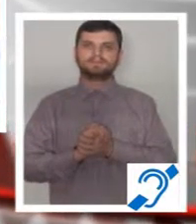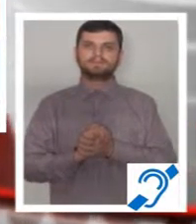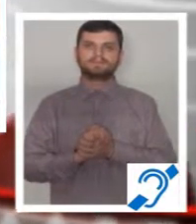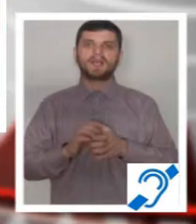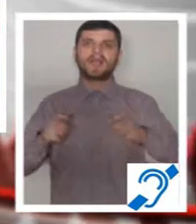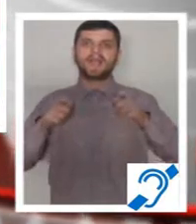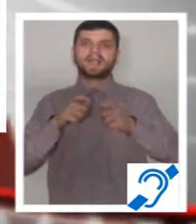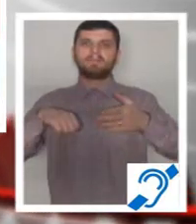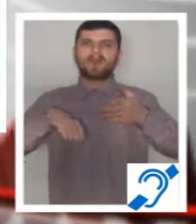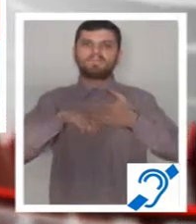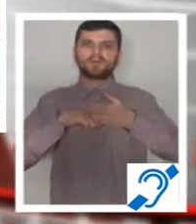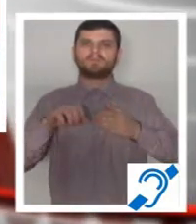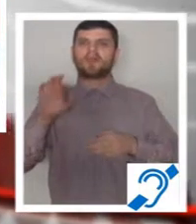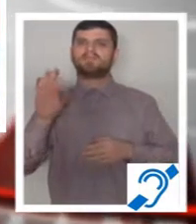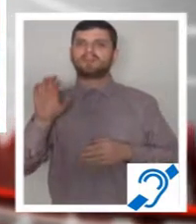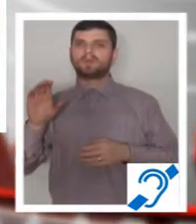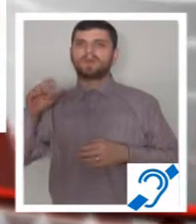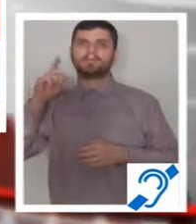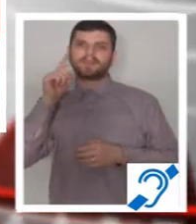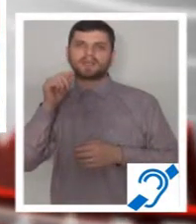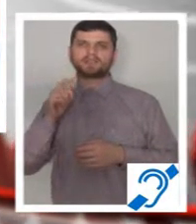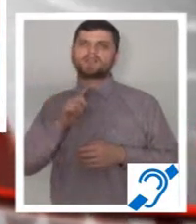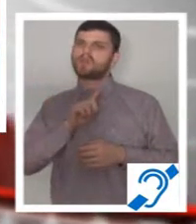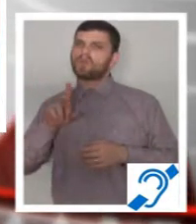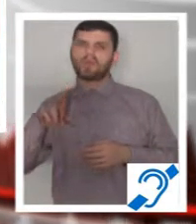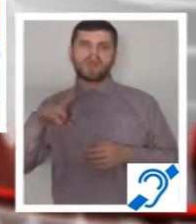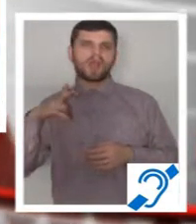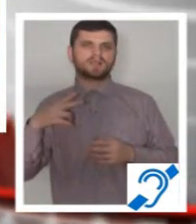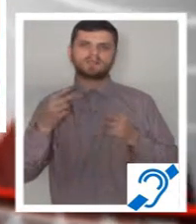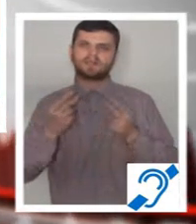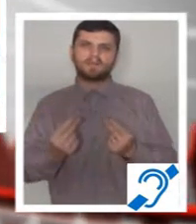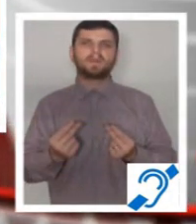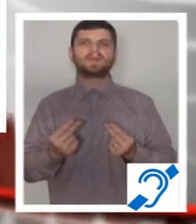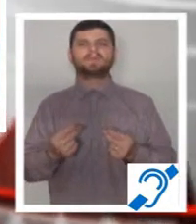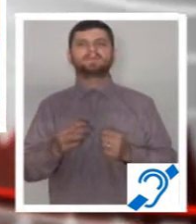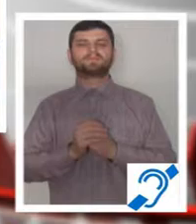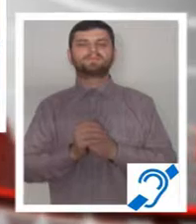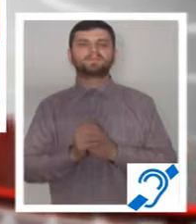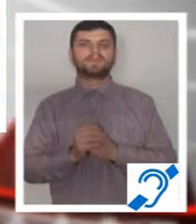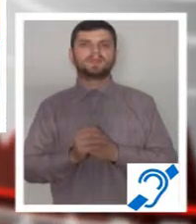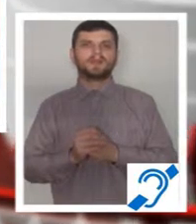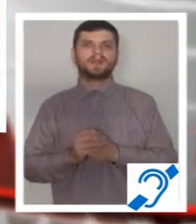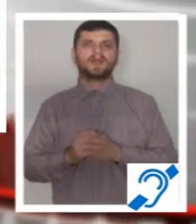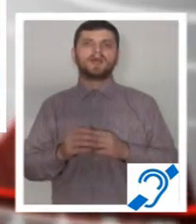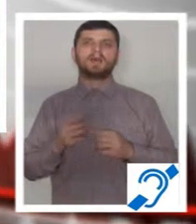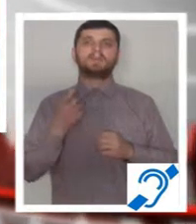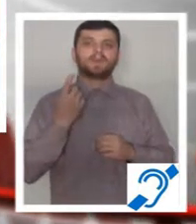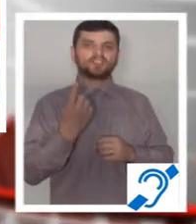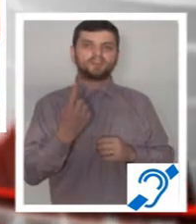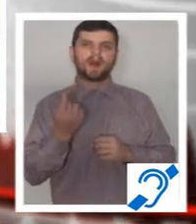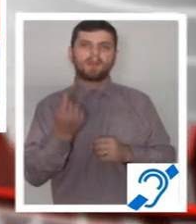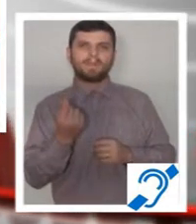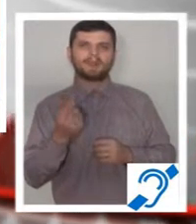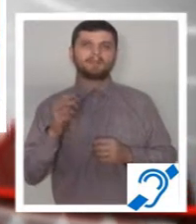Echipa de fotbal SCM Pitești nu a avut un parcurs foarte bun în această primă parte a sezonului. Cu toate acestea, principalul finanțator,